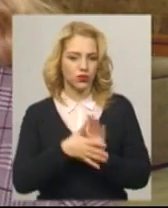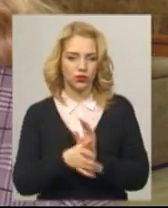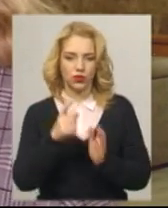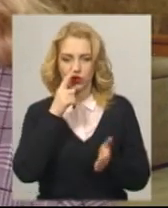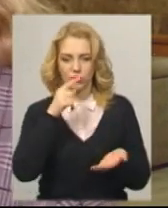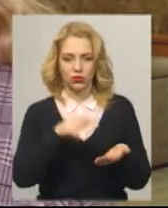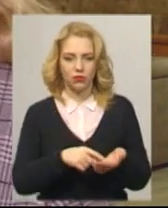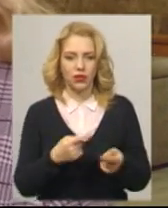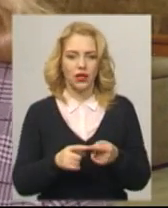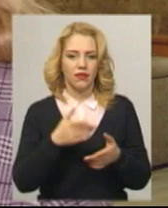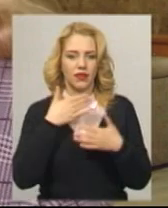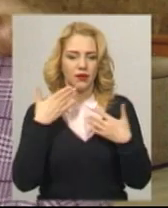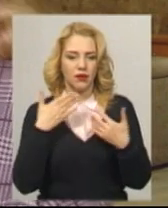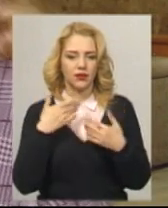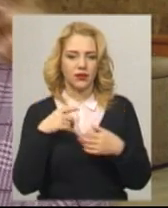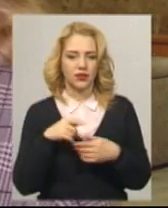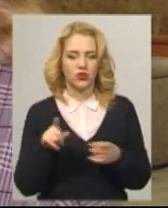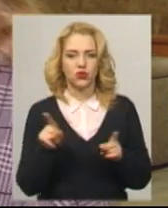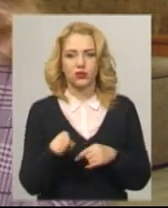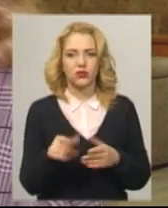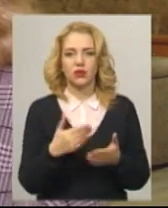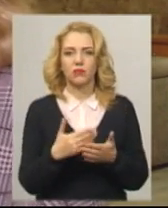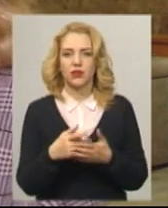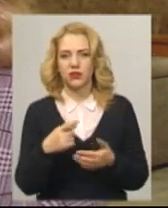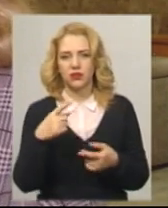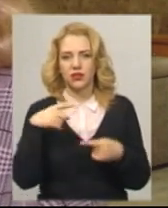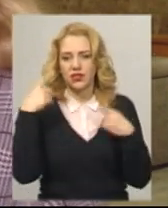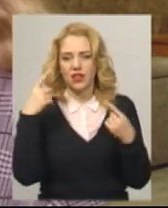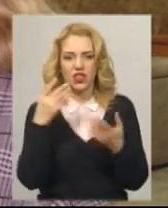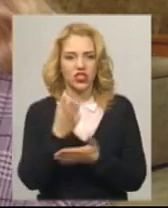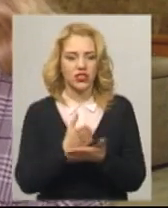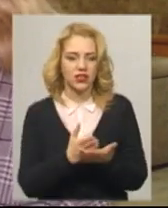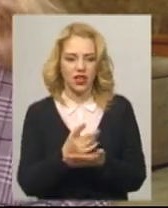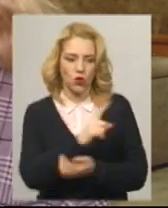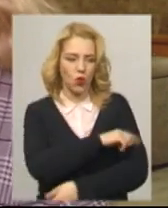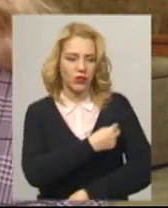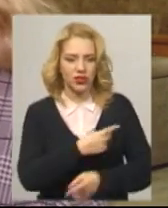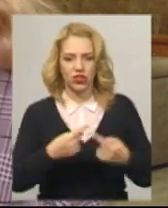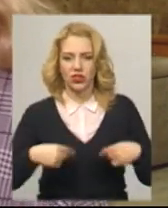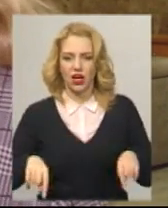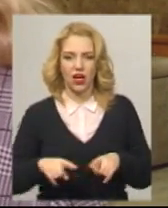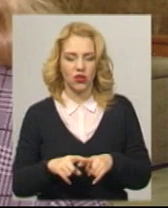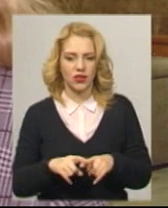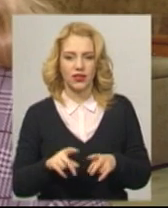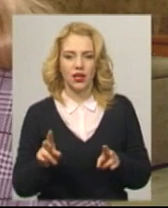вимог, що там має бути шалений стаж в медичній галузі. Про що свідчить, що подавалася